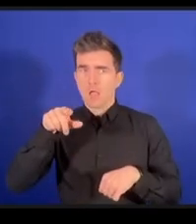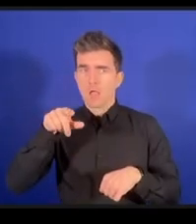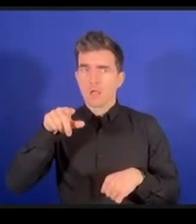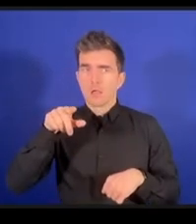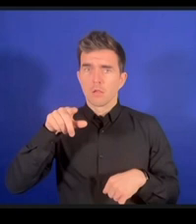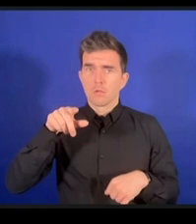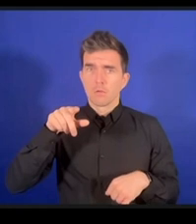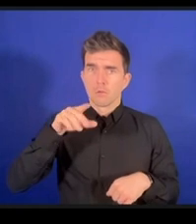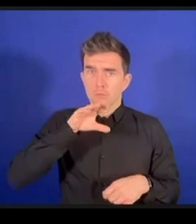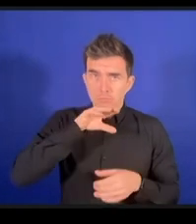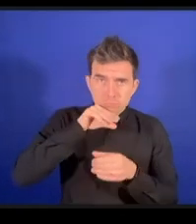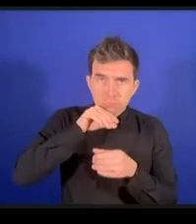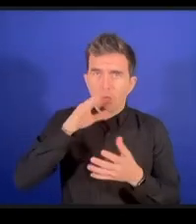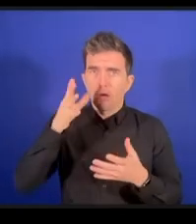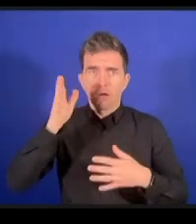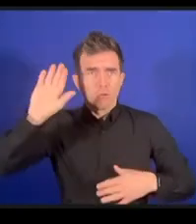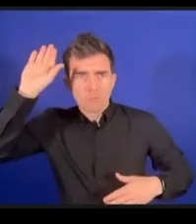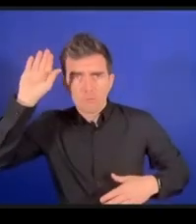あと一つ質問があります